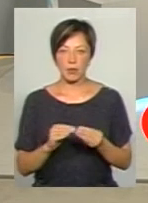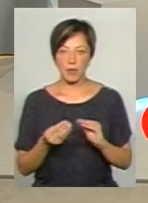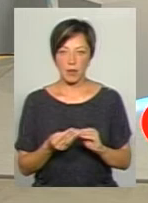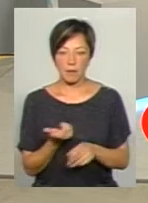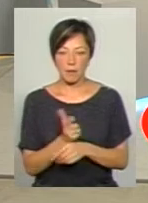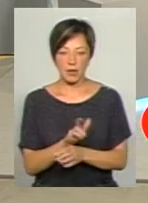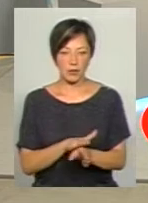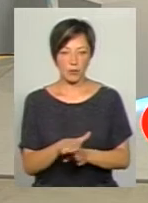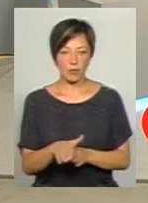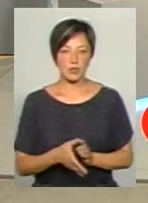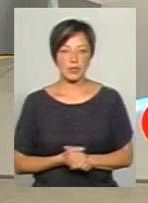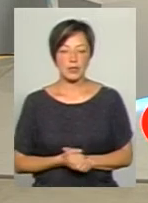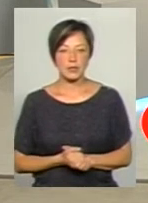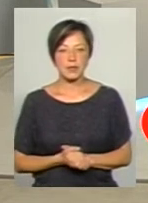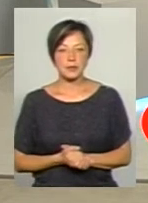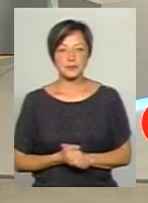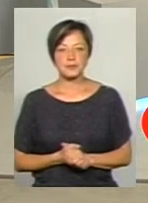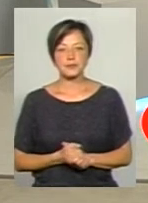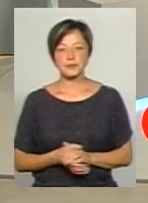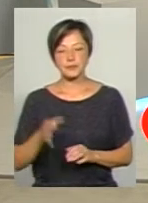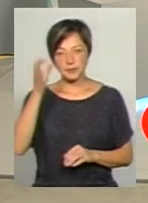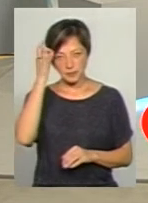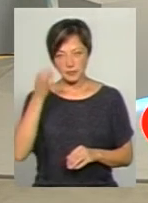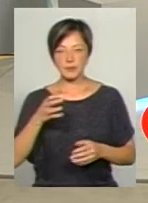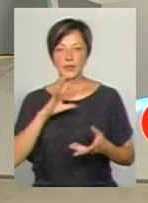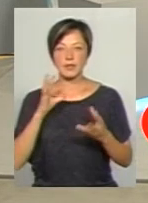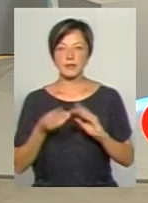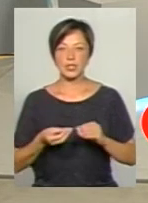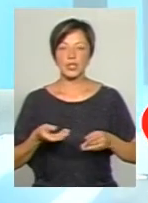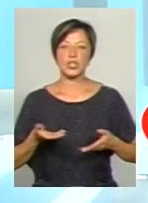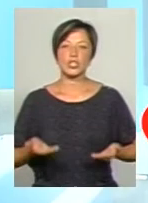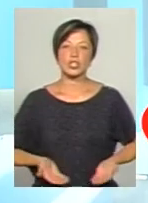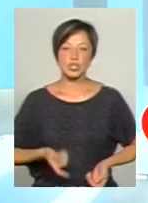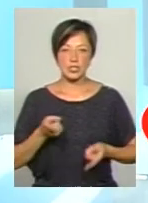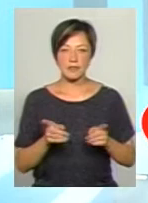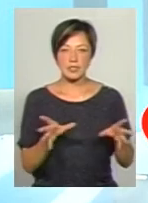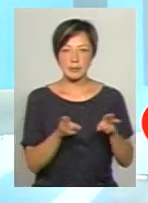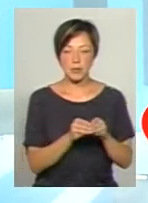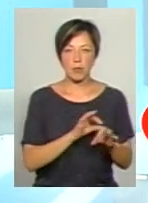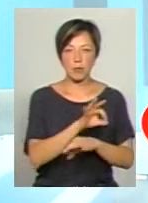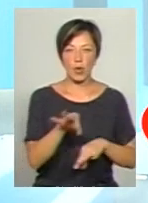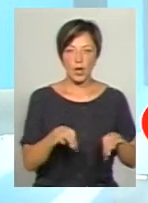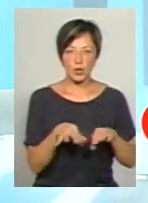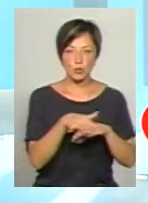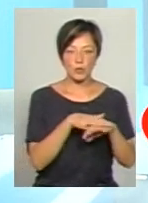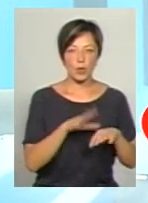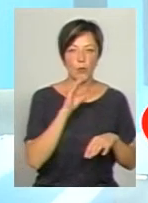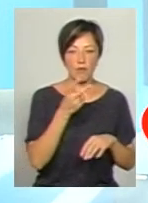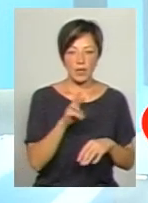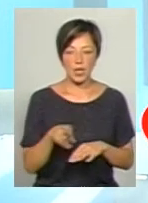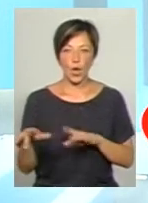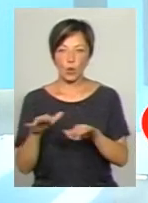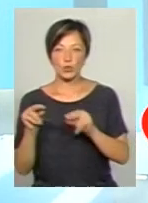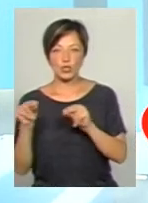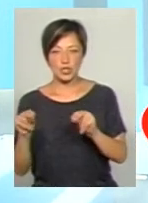перенаповненням. Пане Олеже, нагадую, що «Звідти на живе» – це спільний проєкт суспільного мовлення і руху «Чесно», тому ми маємо